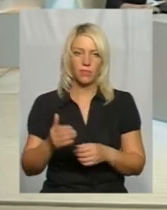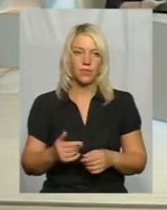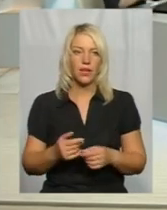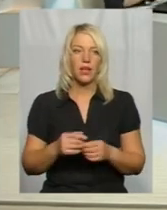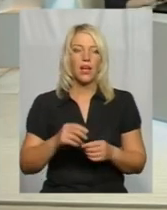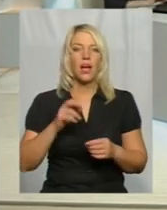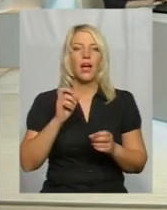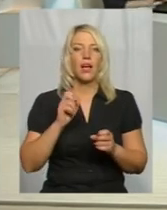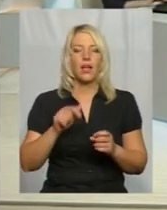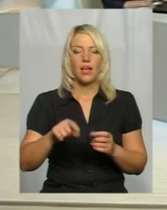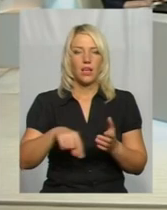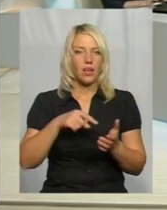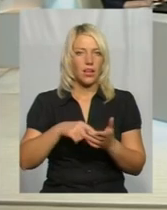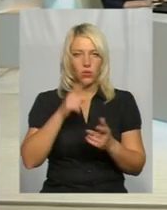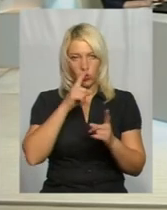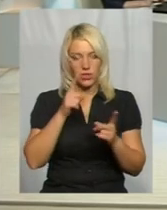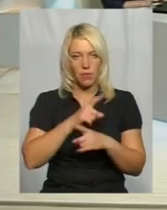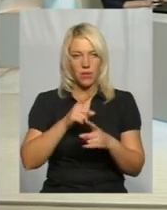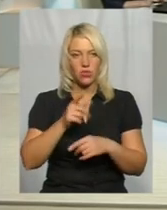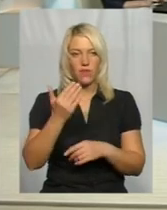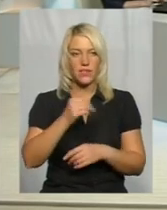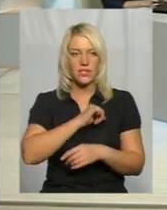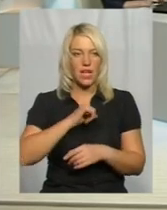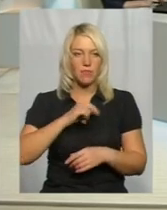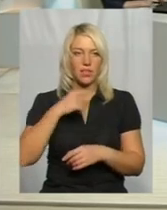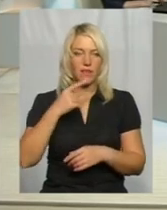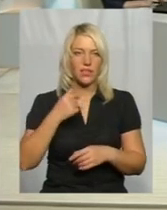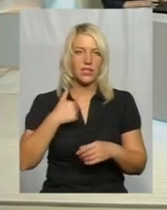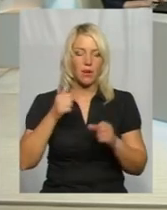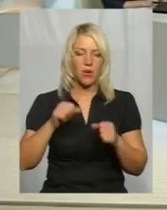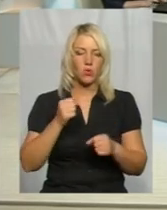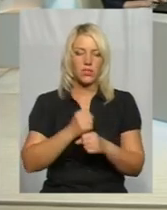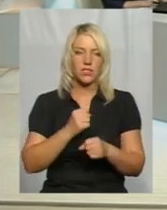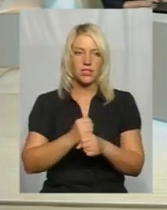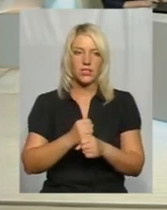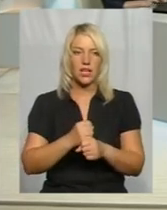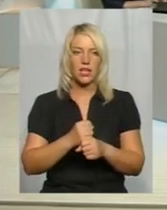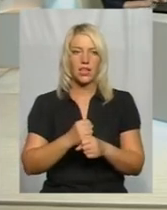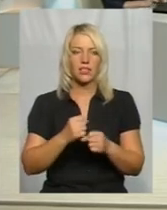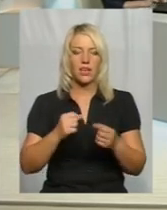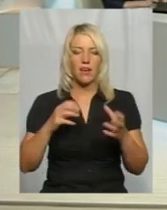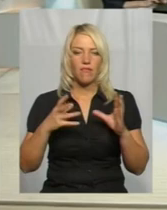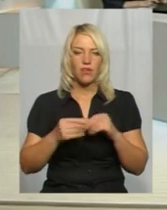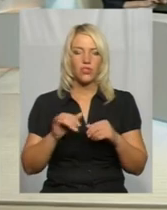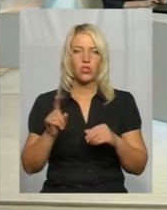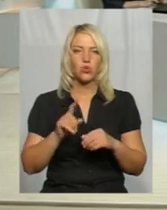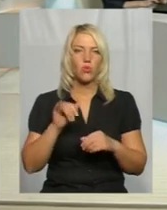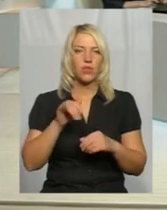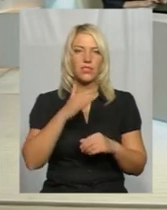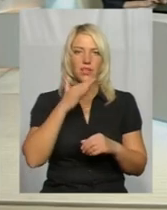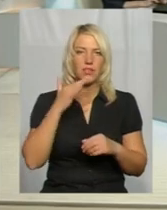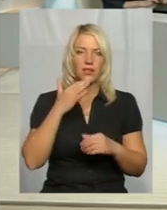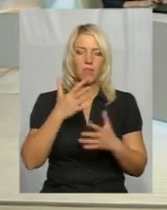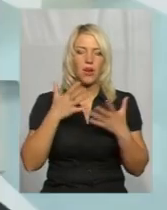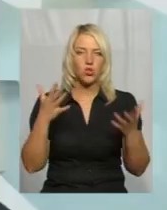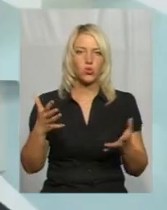як не большой городок, і ви вже самі говорили, я можу зробити виводи, що у вас немає особливо так великої нужди, наприклад,